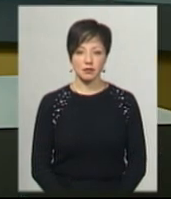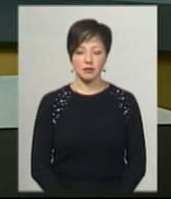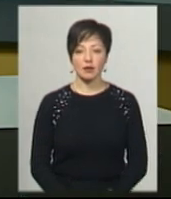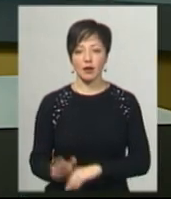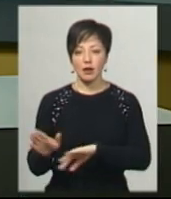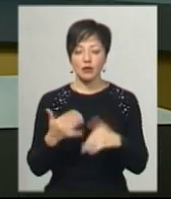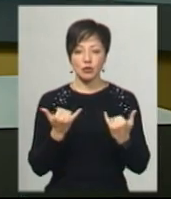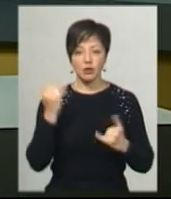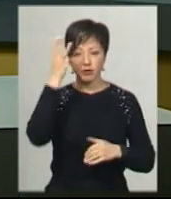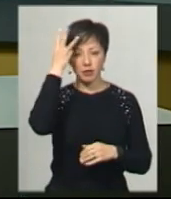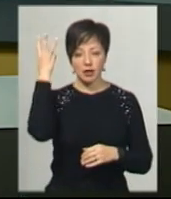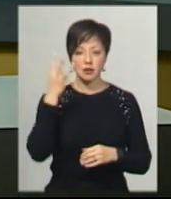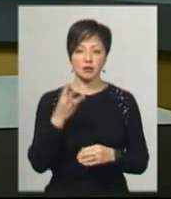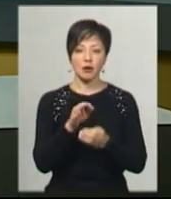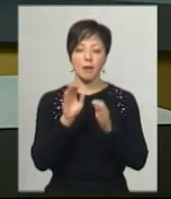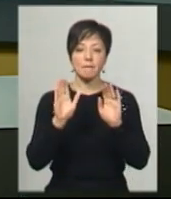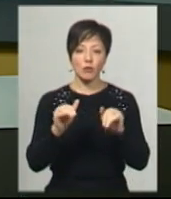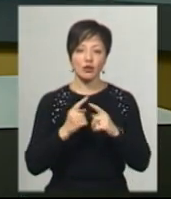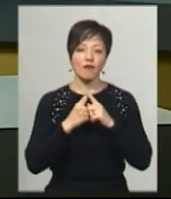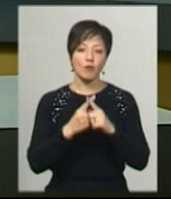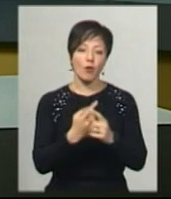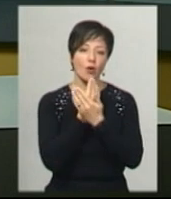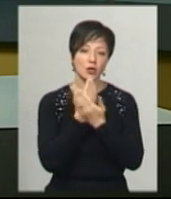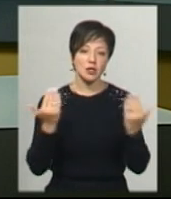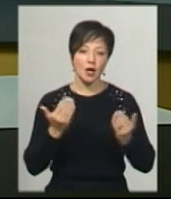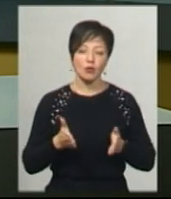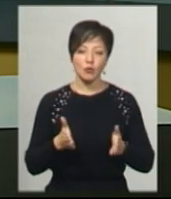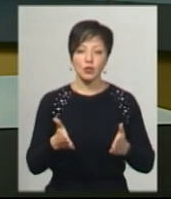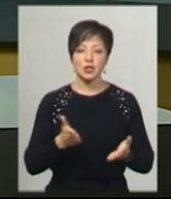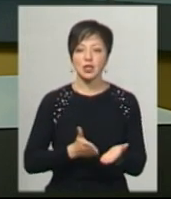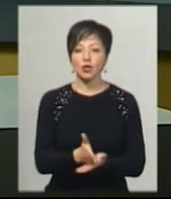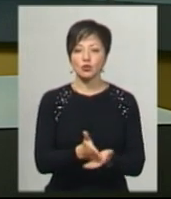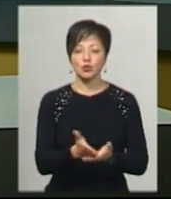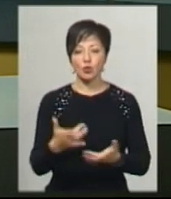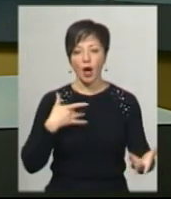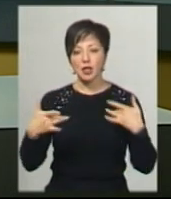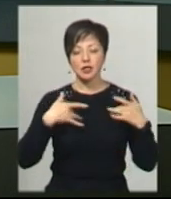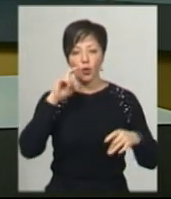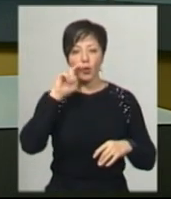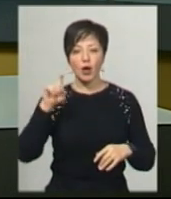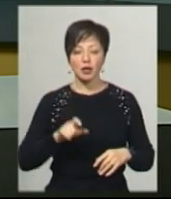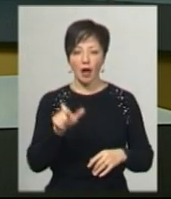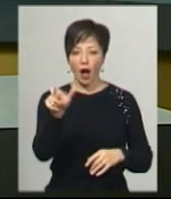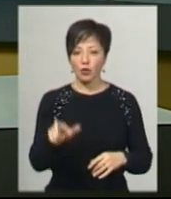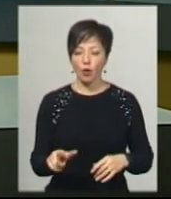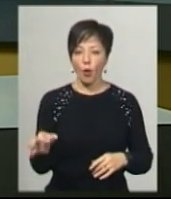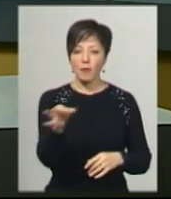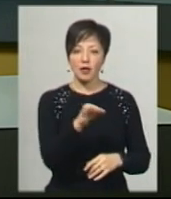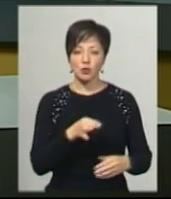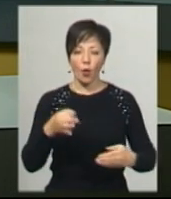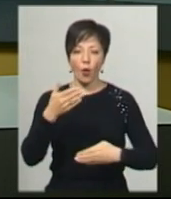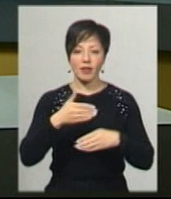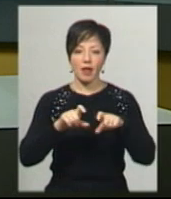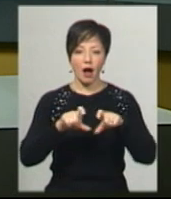Сьогодні у Хмельницькому попрощались і провели в останню путь заслуженого артиста України – актора обласного музично-драматичного